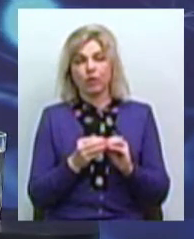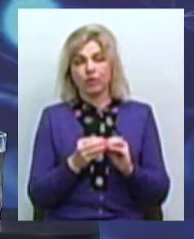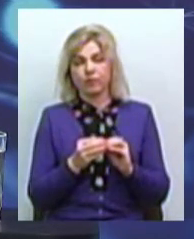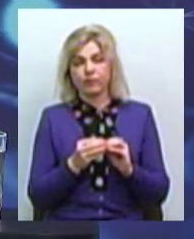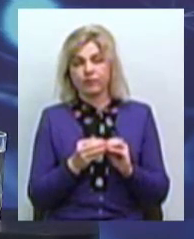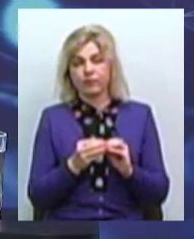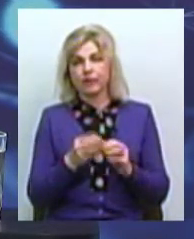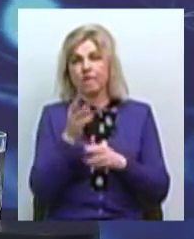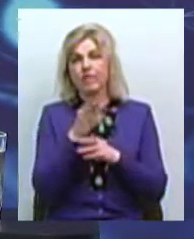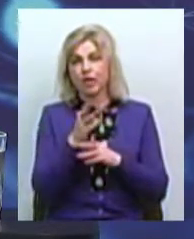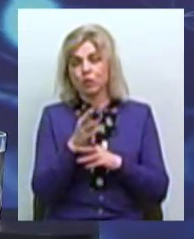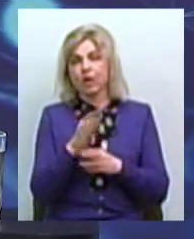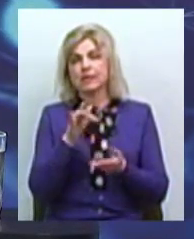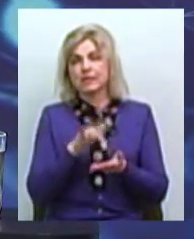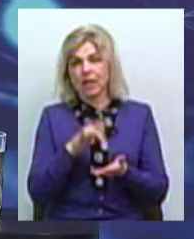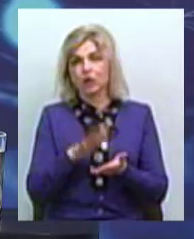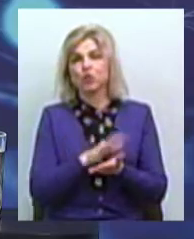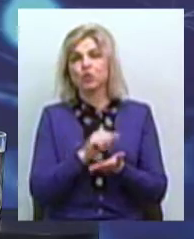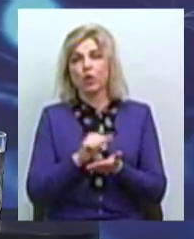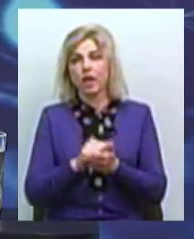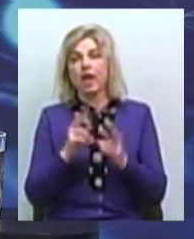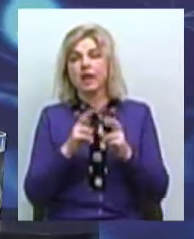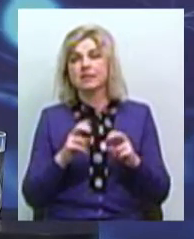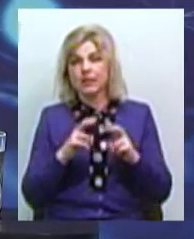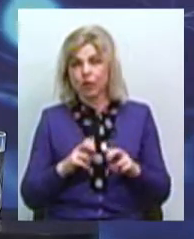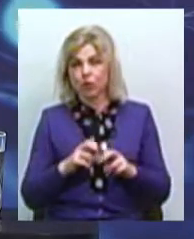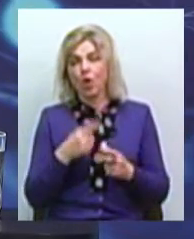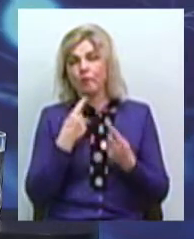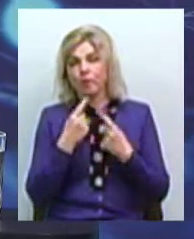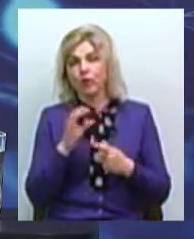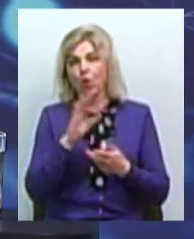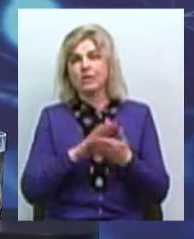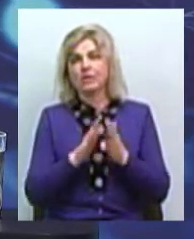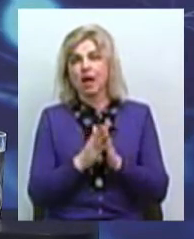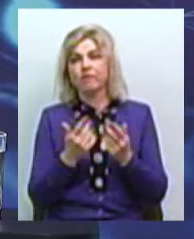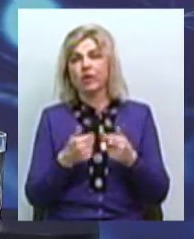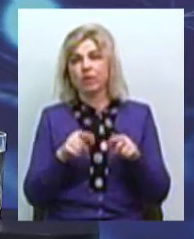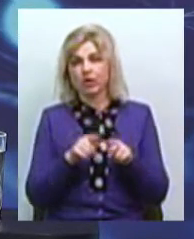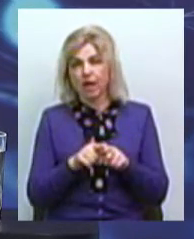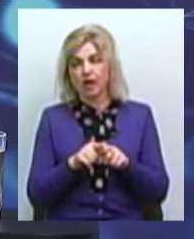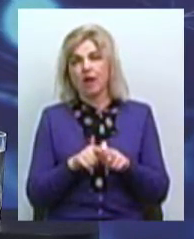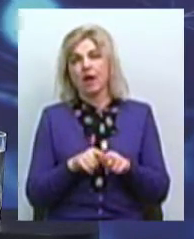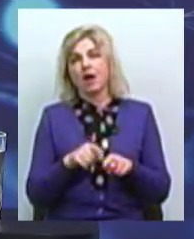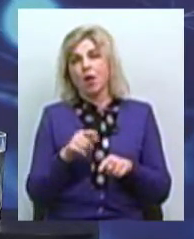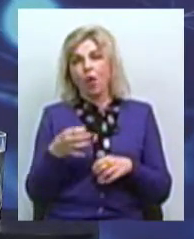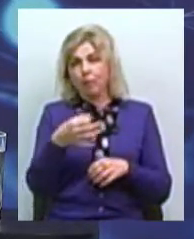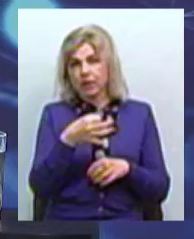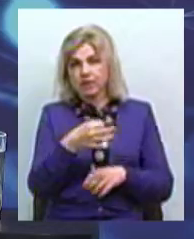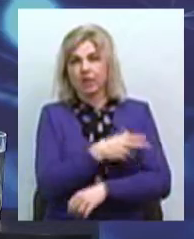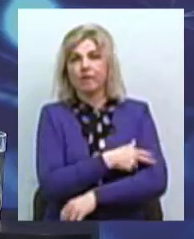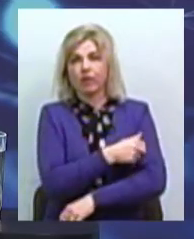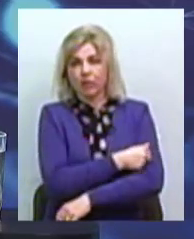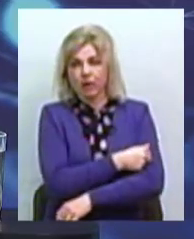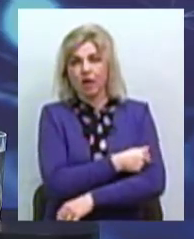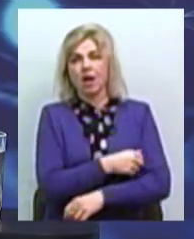визіоматеріалі Центру журналістських розслідувань. Йдеться про стан відділення гематології обласної клінічної